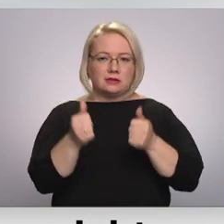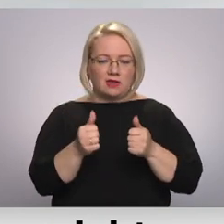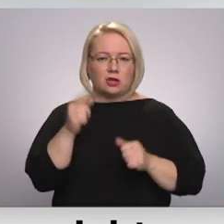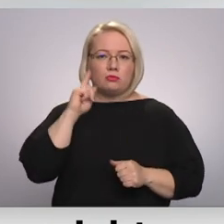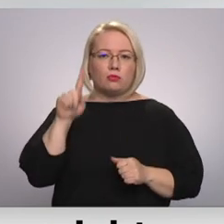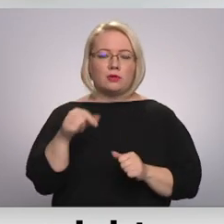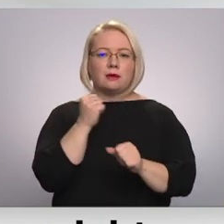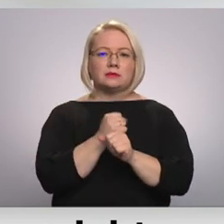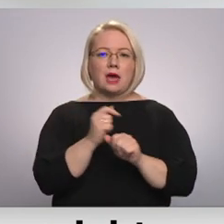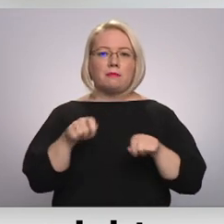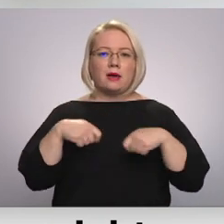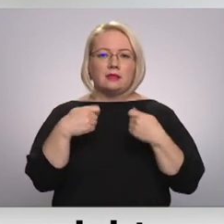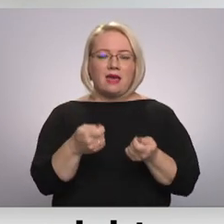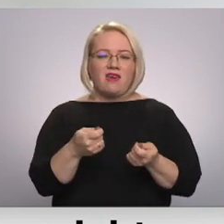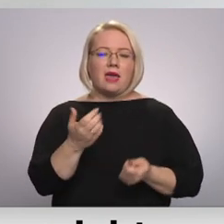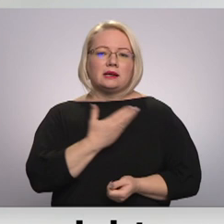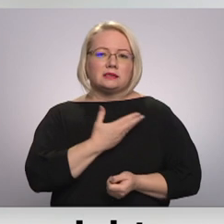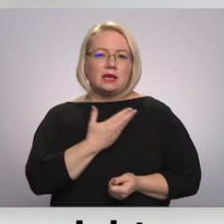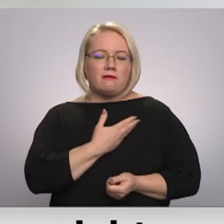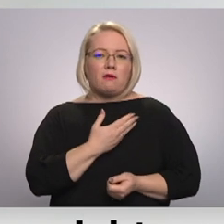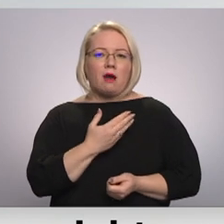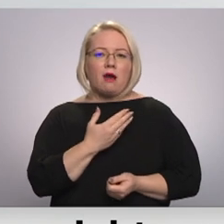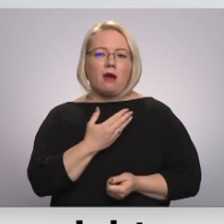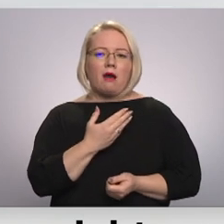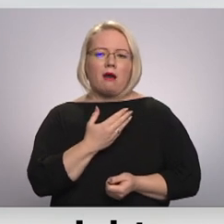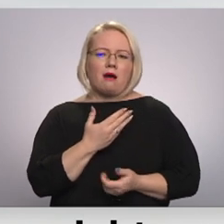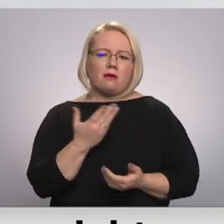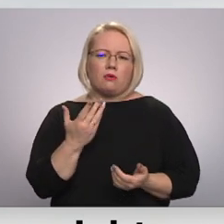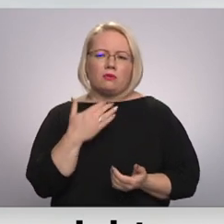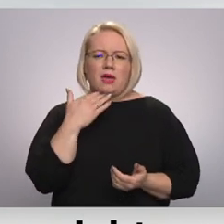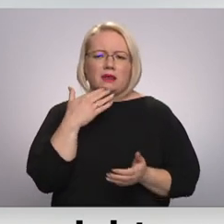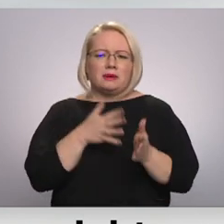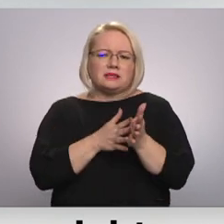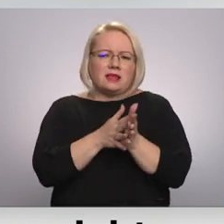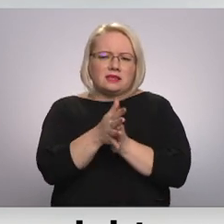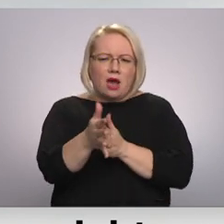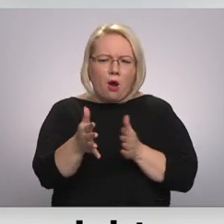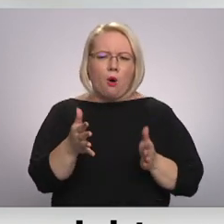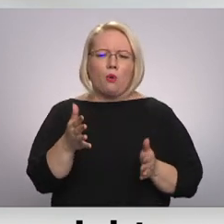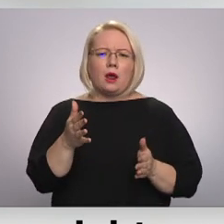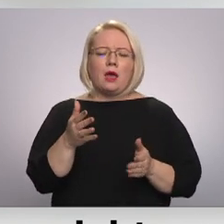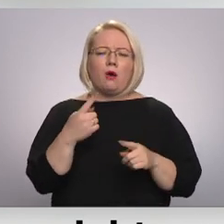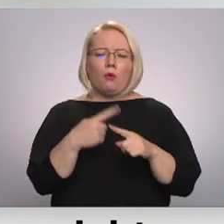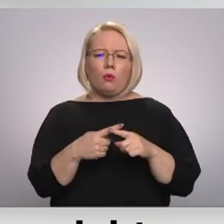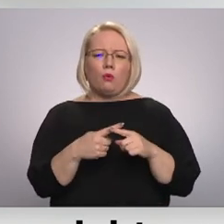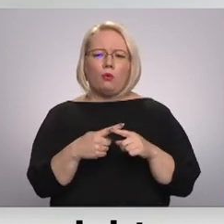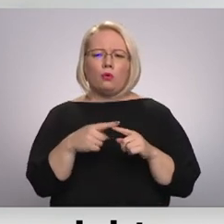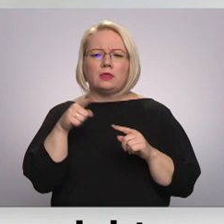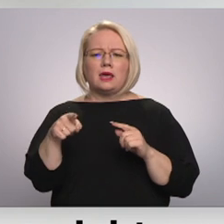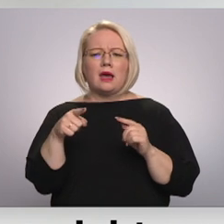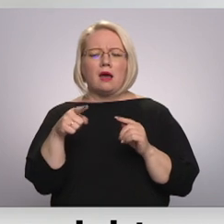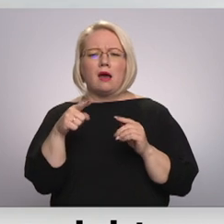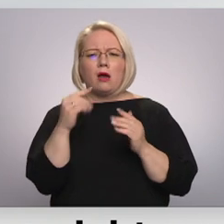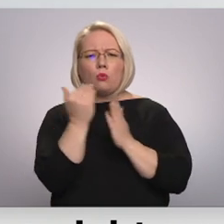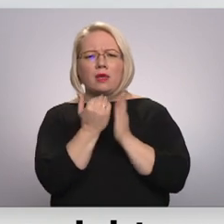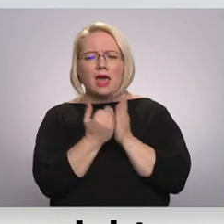ka darba devēja viela daļa nevēlas ietam cauri. Tas nav ministrijas līmenī, kā noteikumi šos niansus